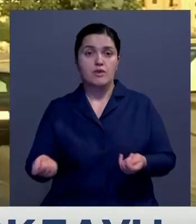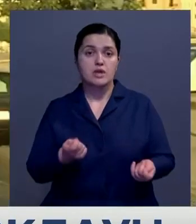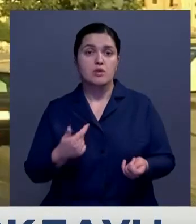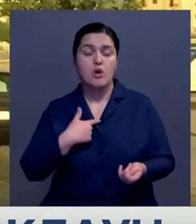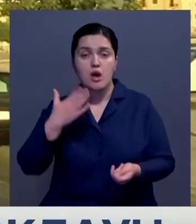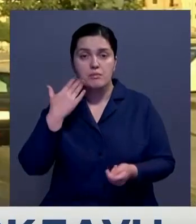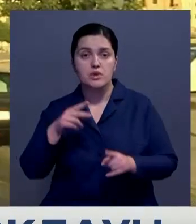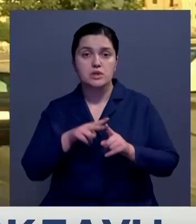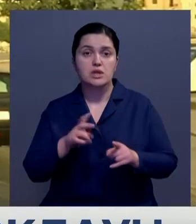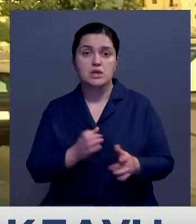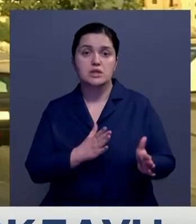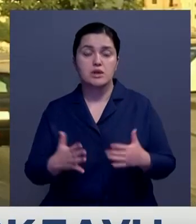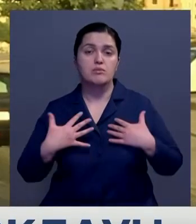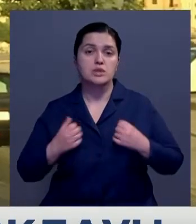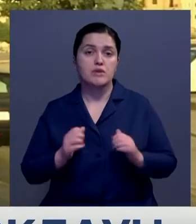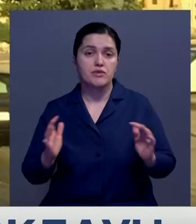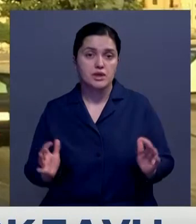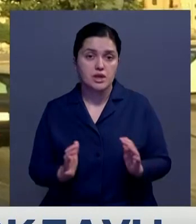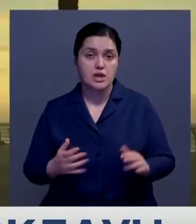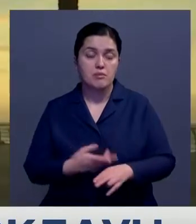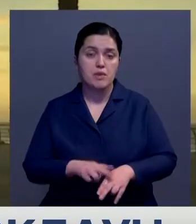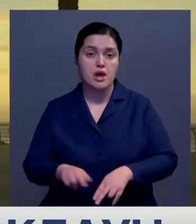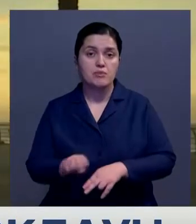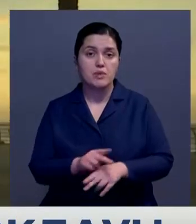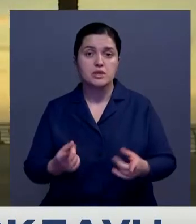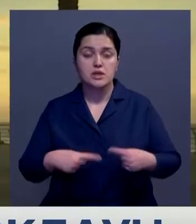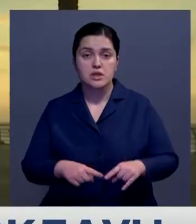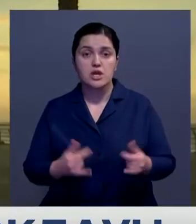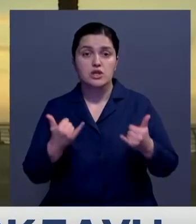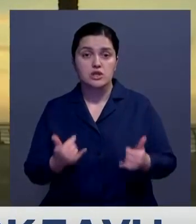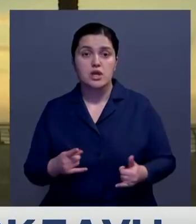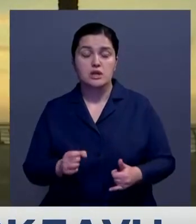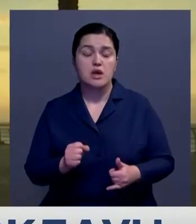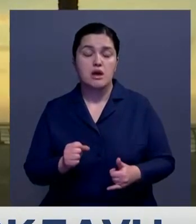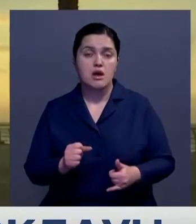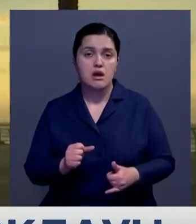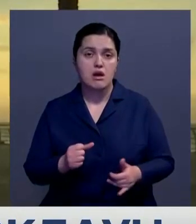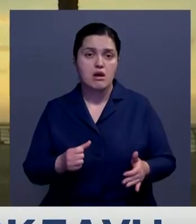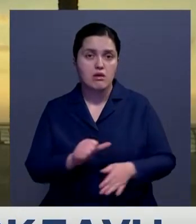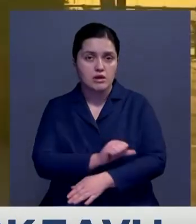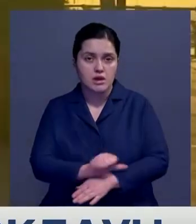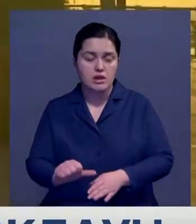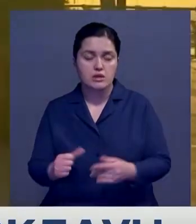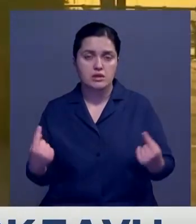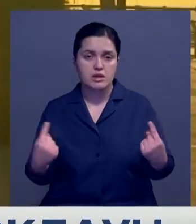власти намерены облегчить нагрузку на систему здравоохранения. Реанимации сейчас на грани коллапса.